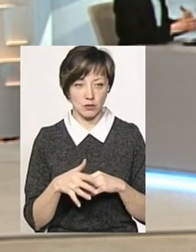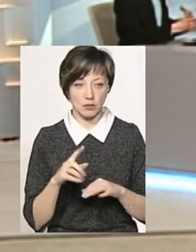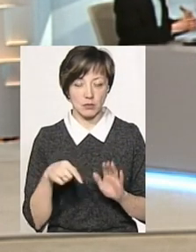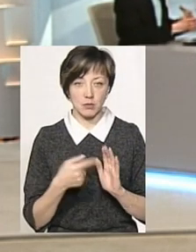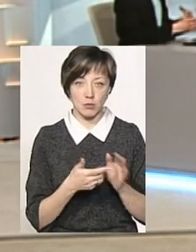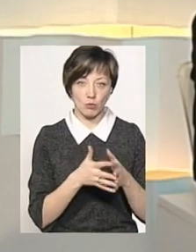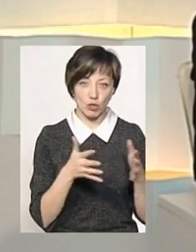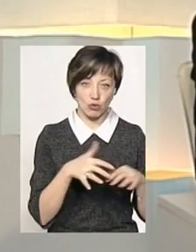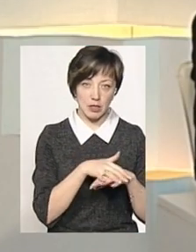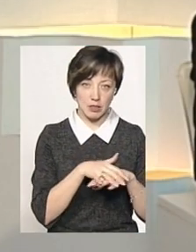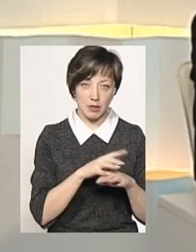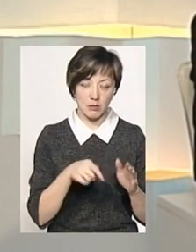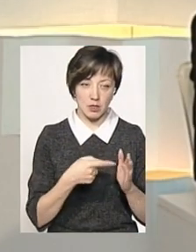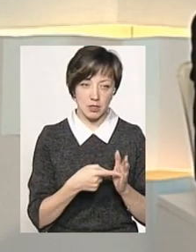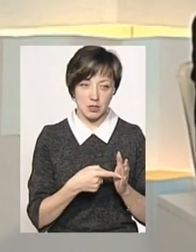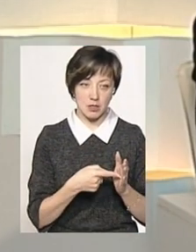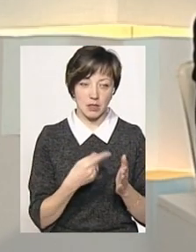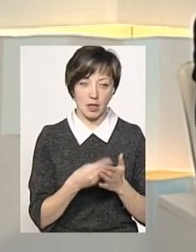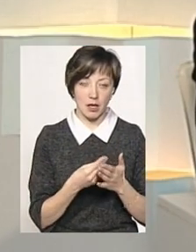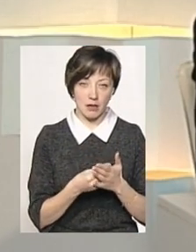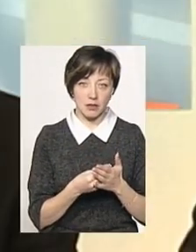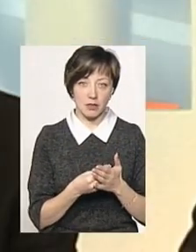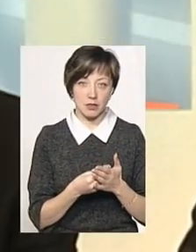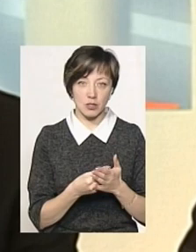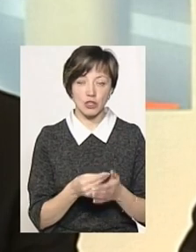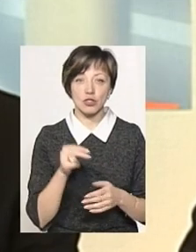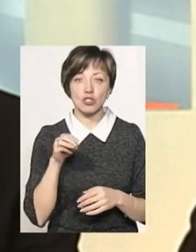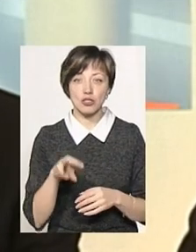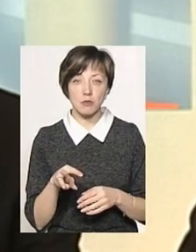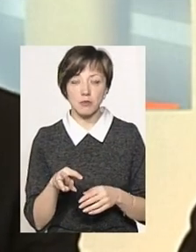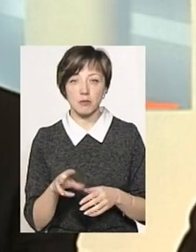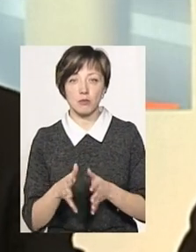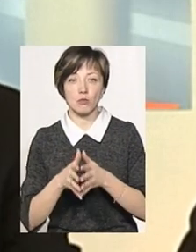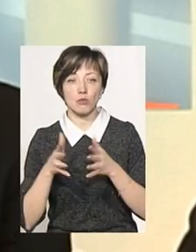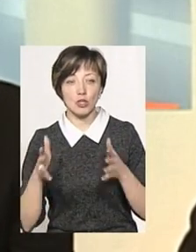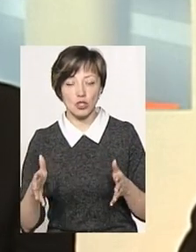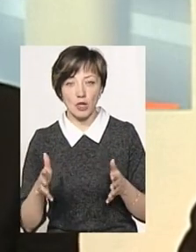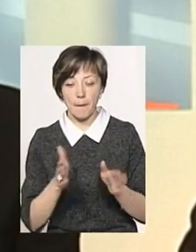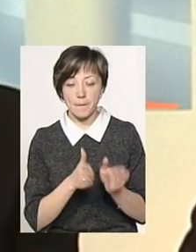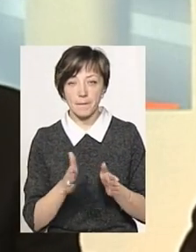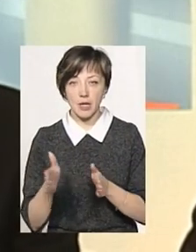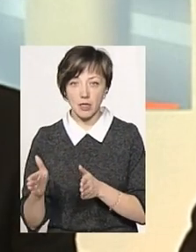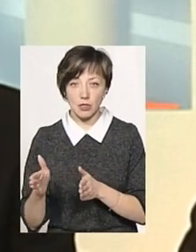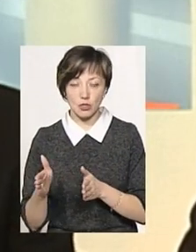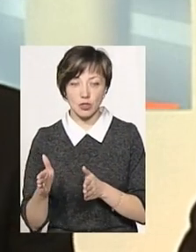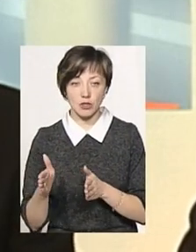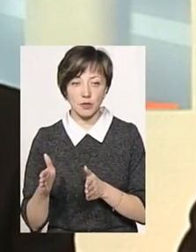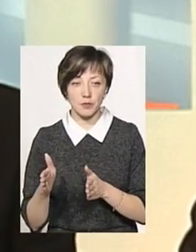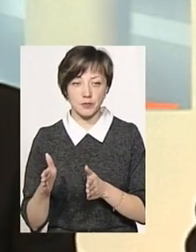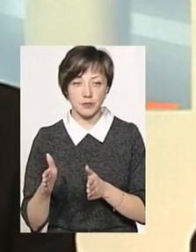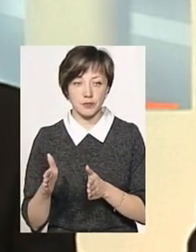Більше населення у місті? Ну, звичайно. Чим розгалуженіша мережа і